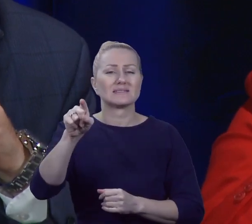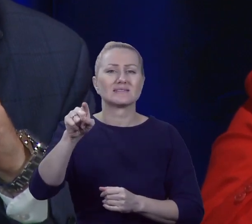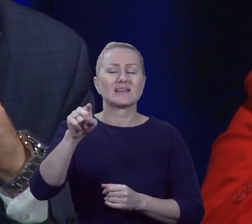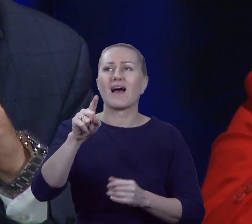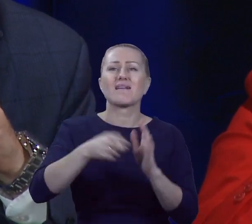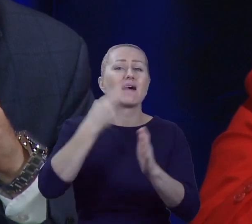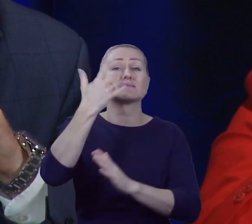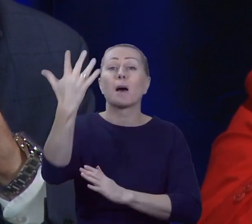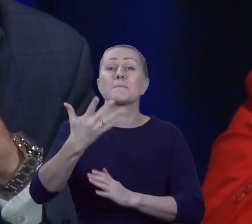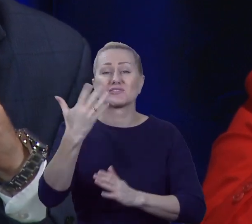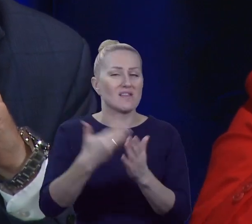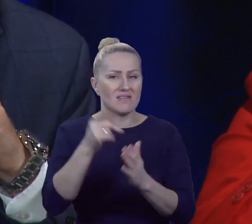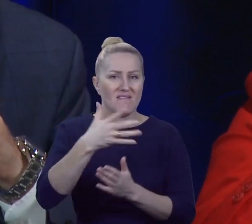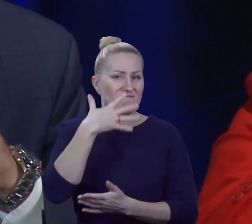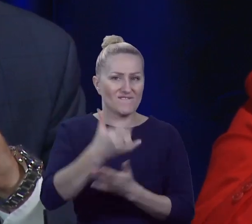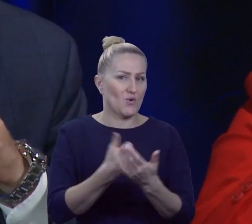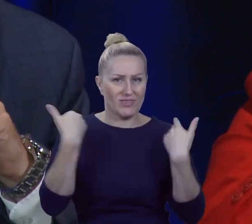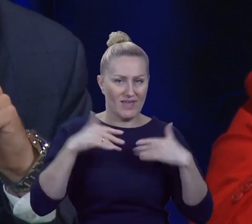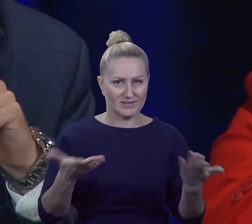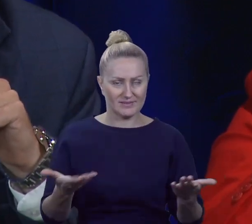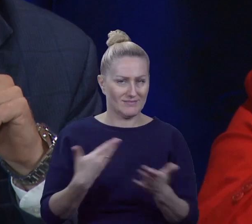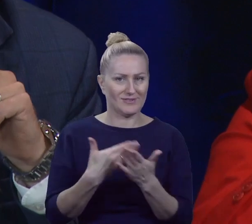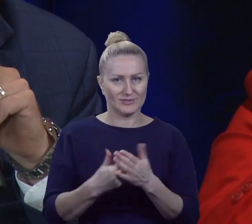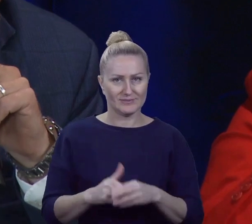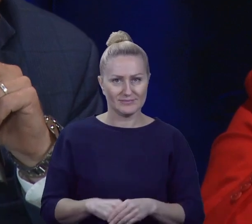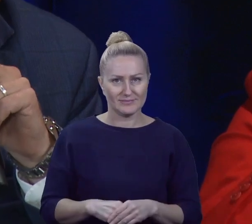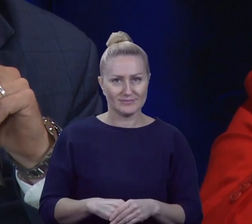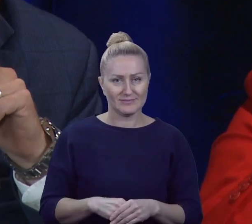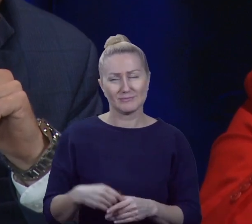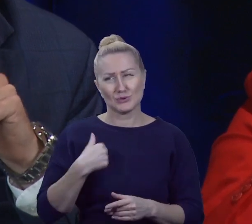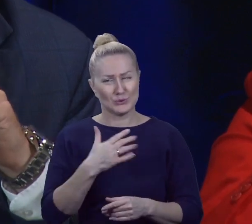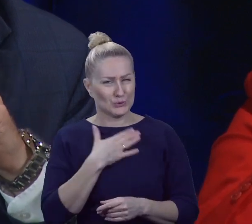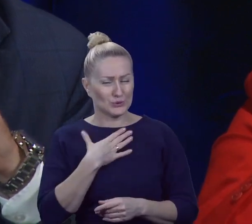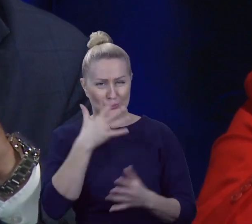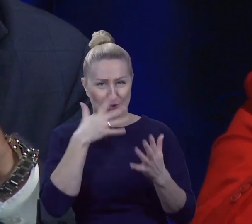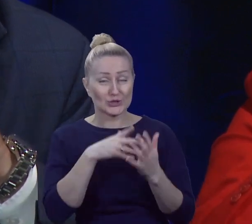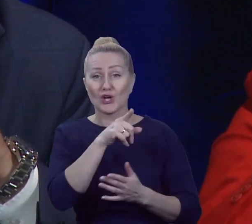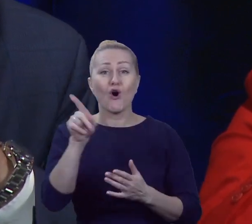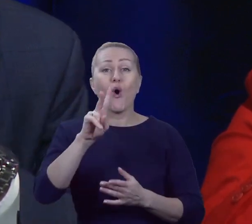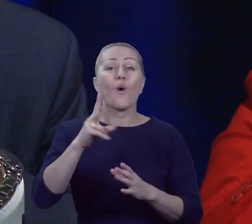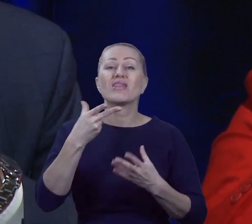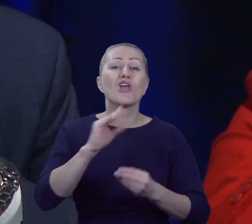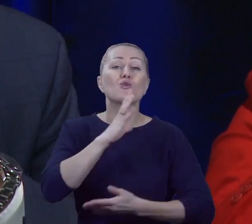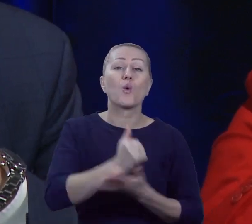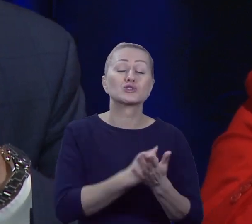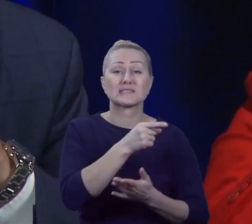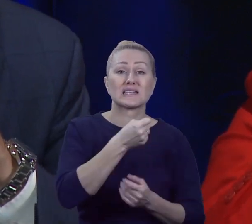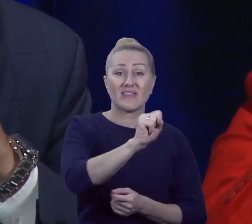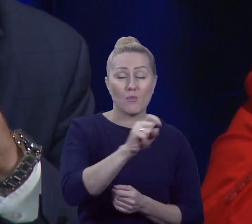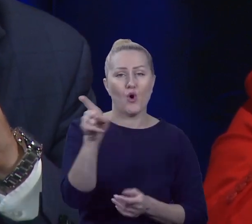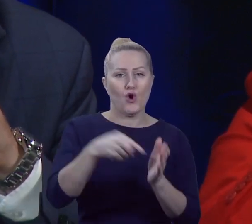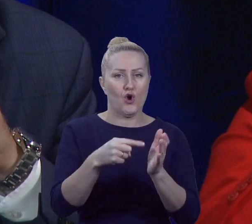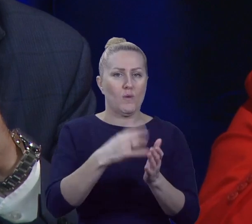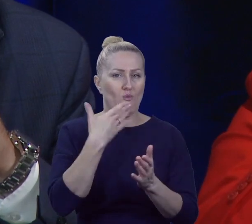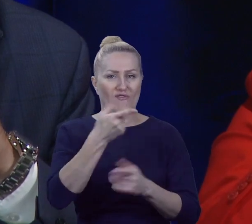pięć lat, dlaczego z tej demokracji korzystać nie chcą? I podejrzewam, że to ci, którzy nie korzystają z tej demokracji mówią, że ona jest zła. No